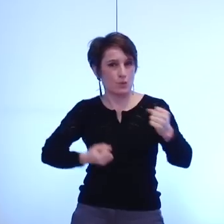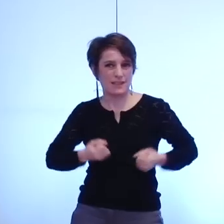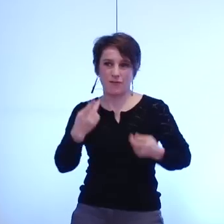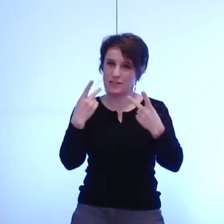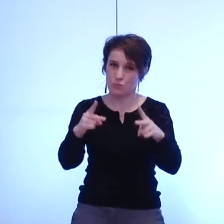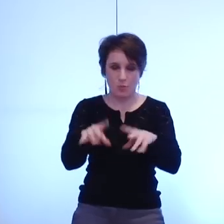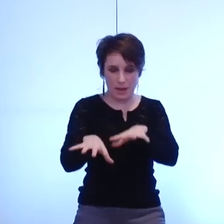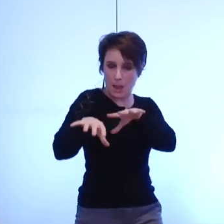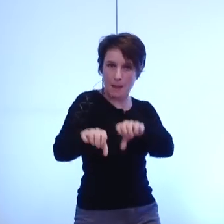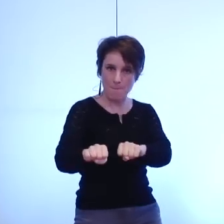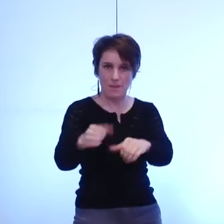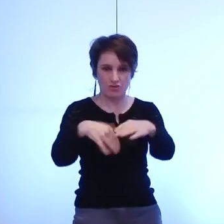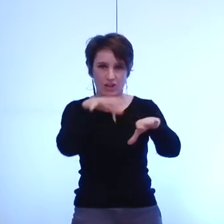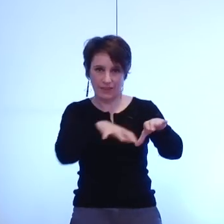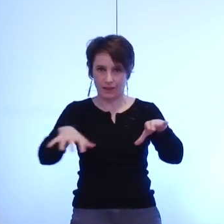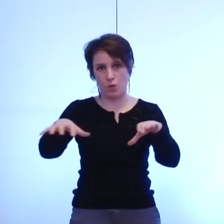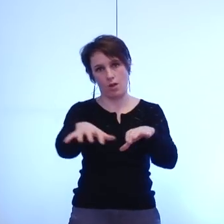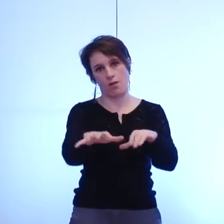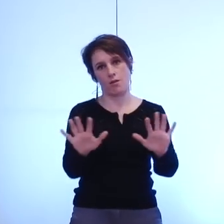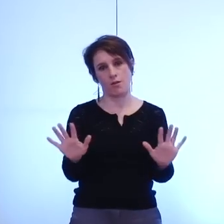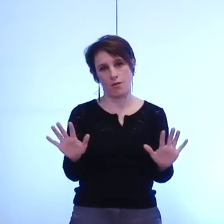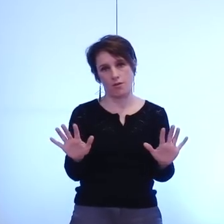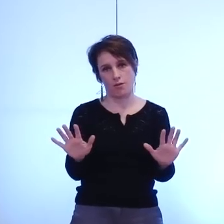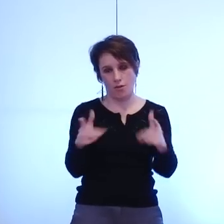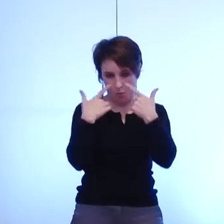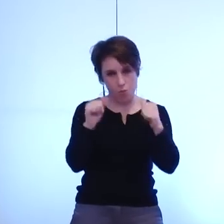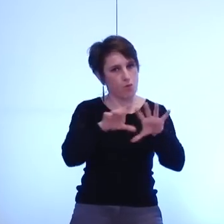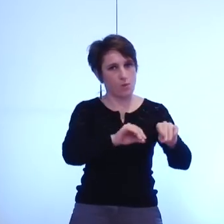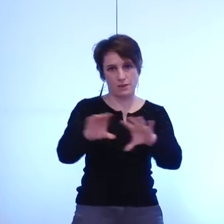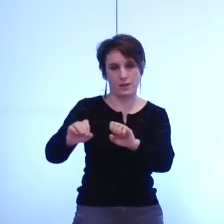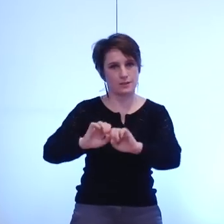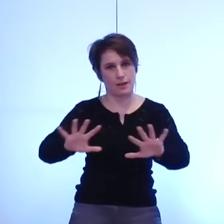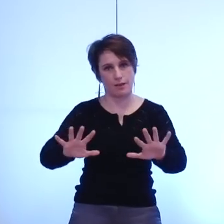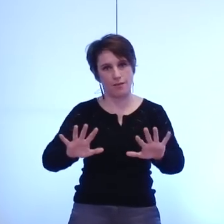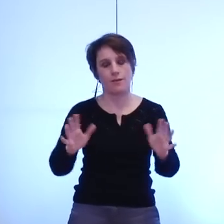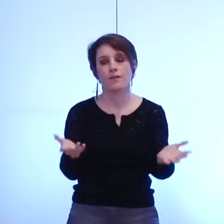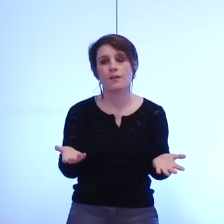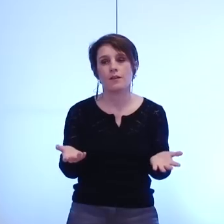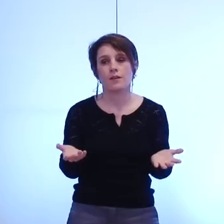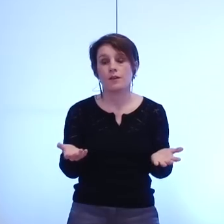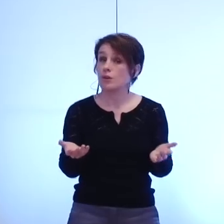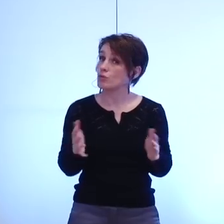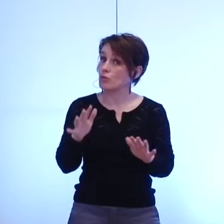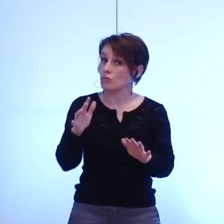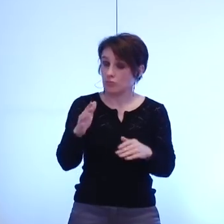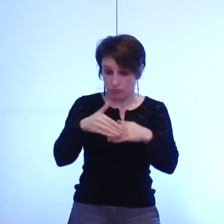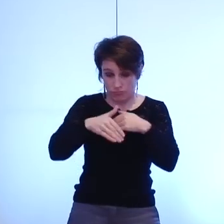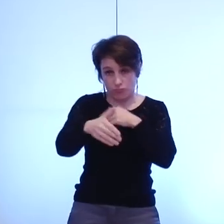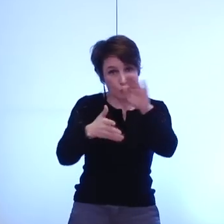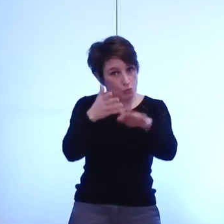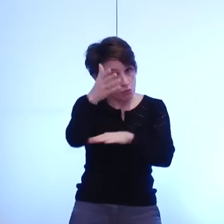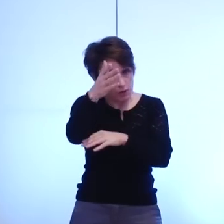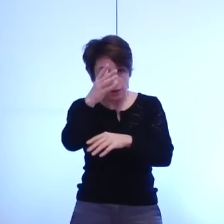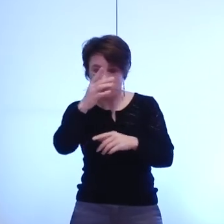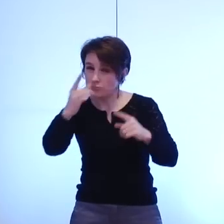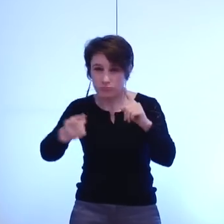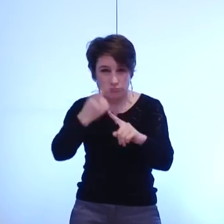et permettant demain d'ailleurs de mener la solidarité